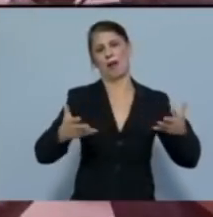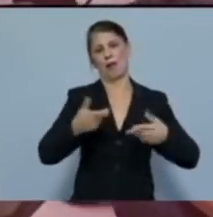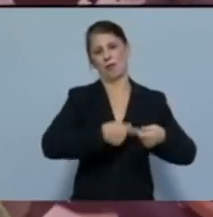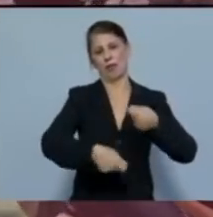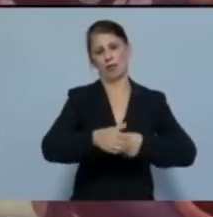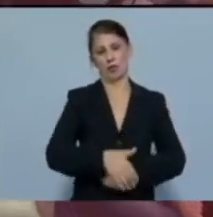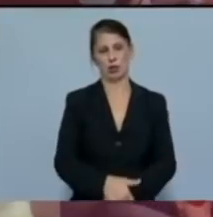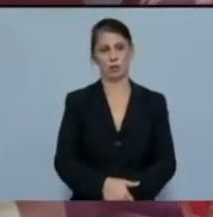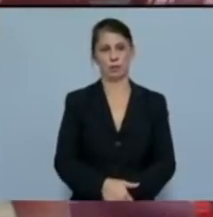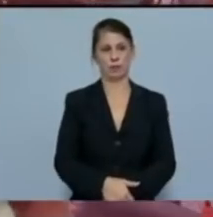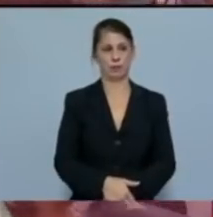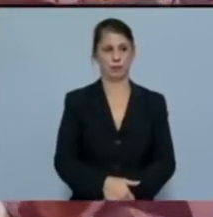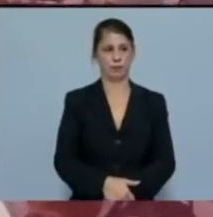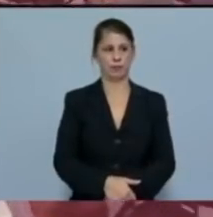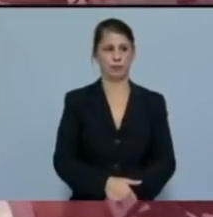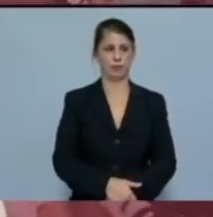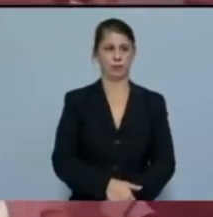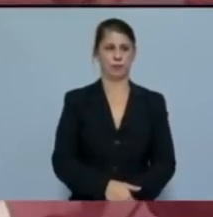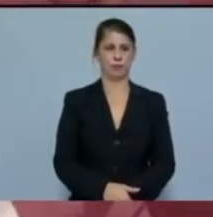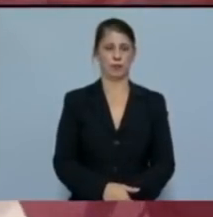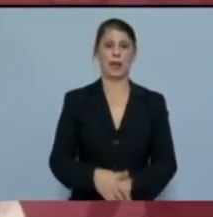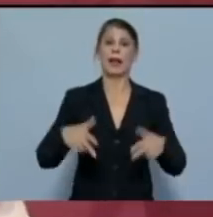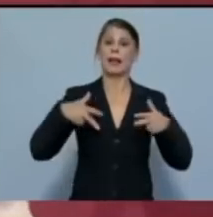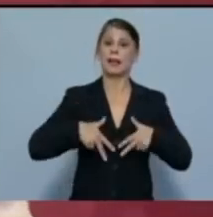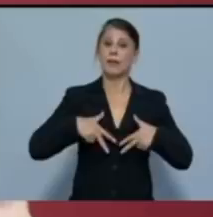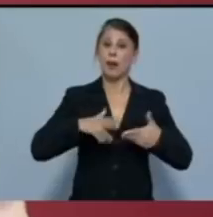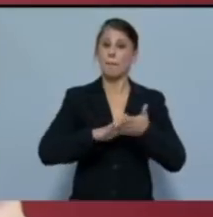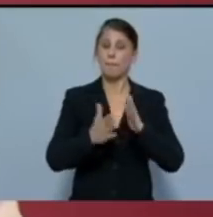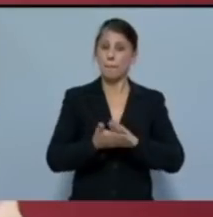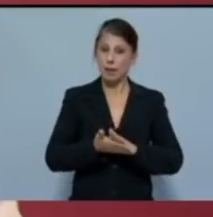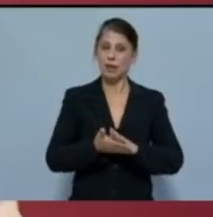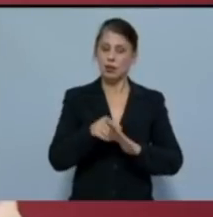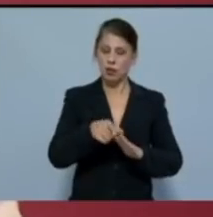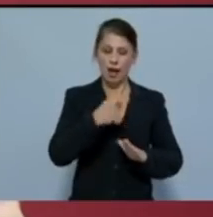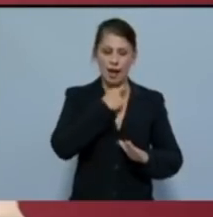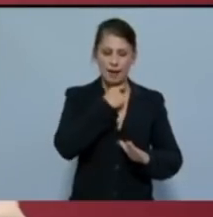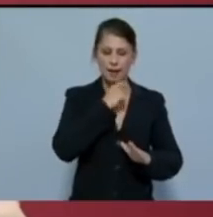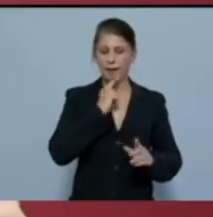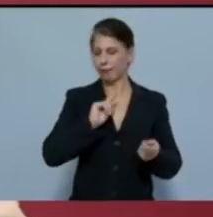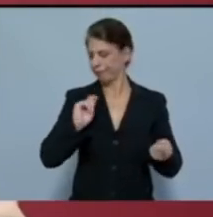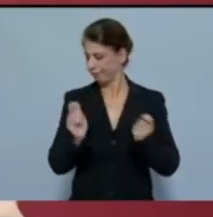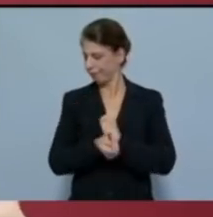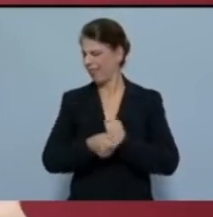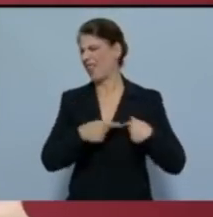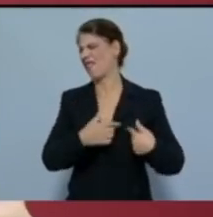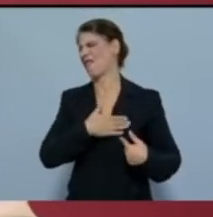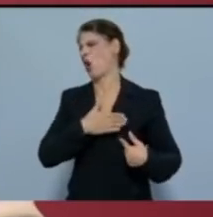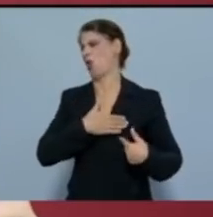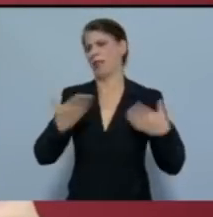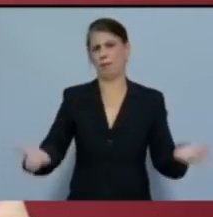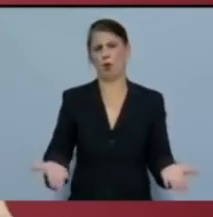Η κυβέρνηση πρακτικά κάνει την ανάγκη φιλοτιμία. Οι εξουθενωμένες μικρές